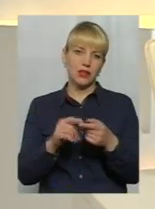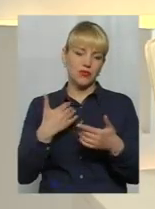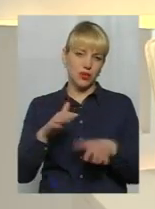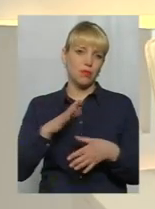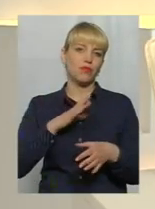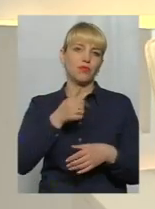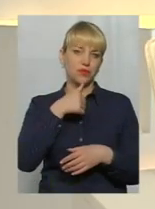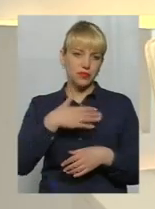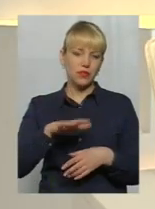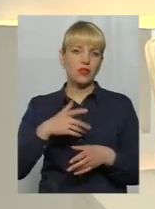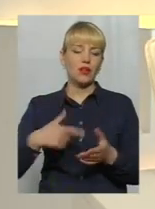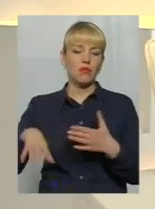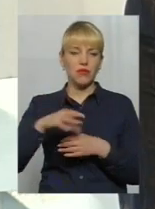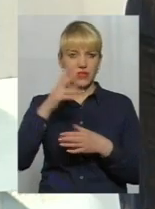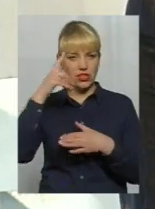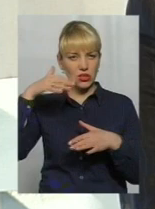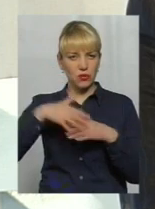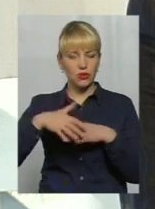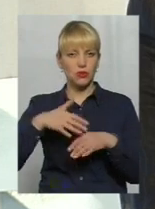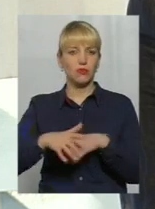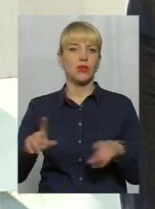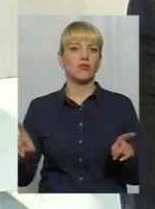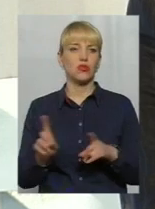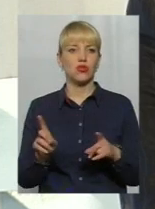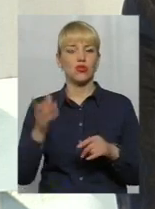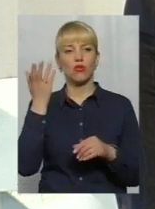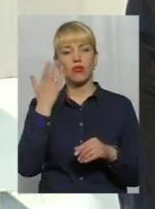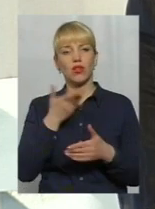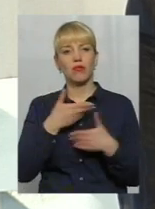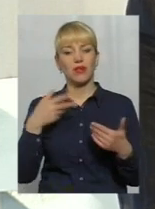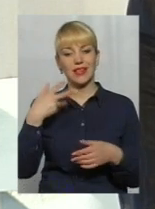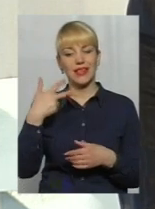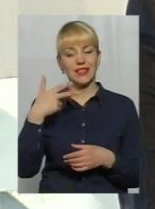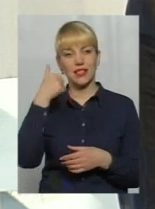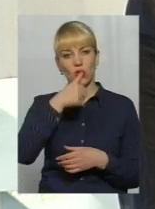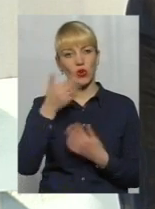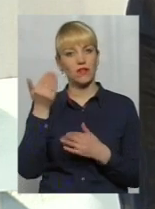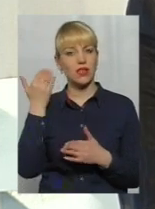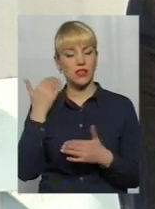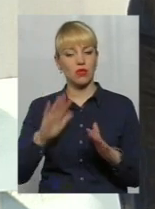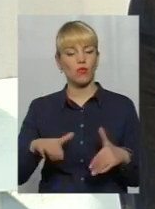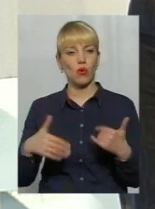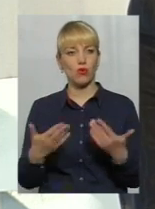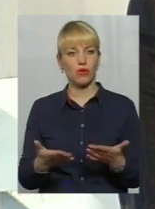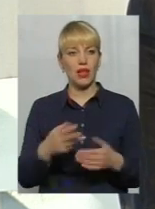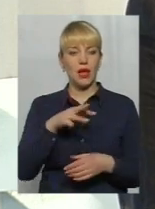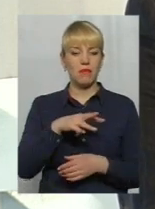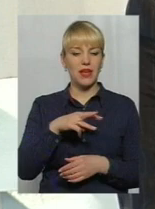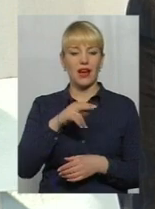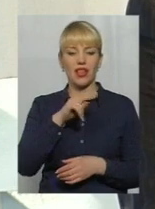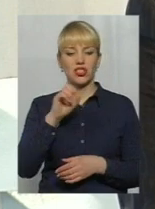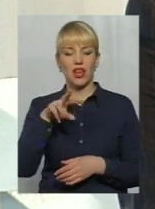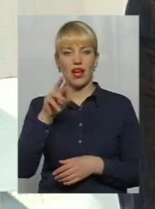чітко розуміємо, що коли ми 30 років назад пропонували, і Михайло Константинович Єхман